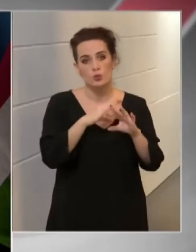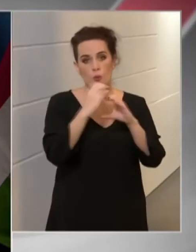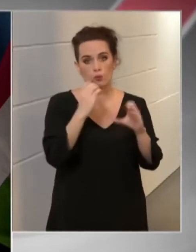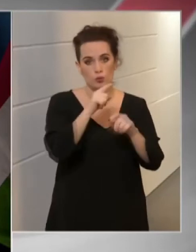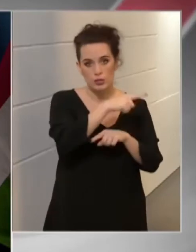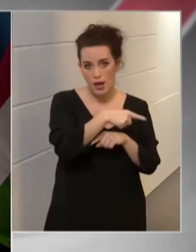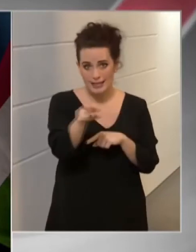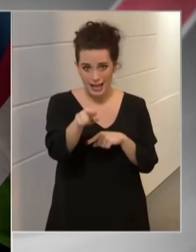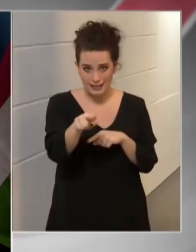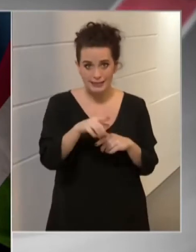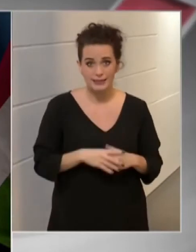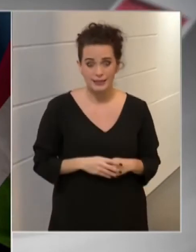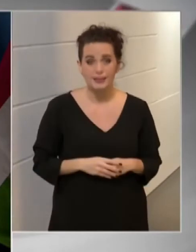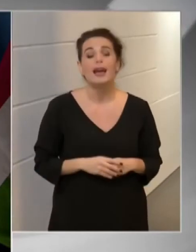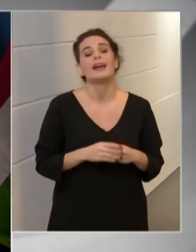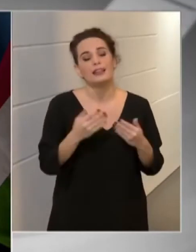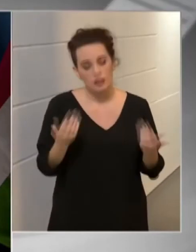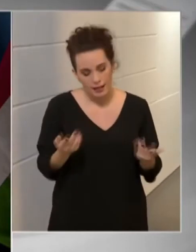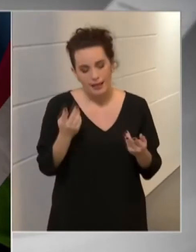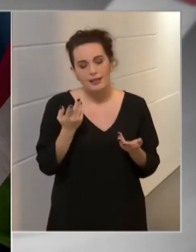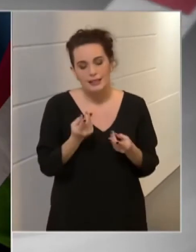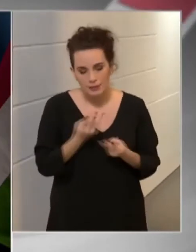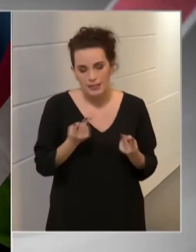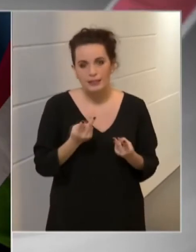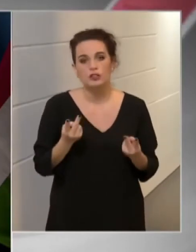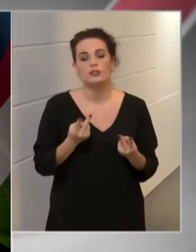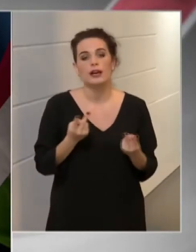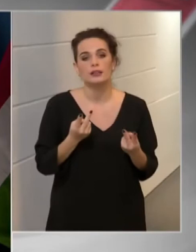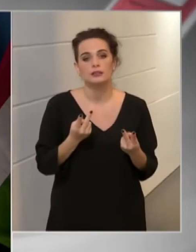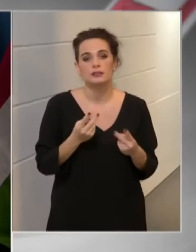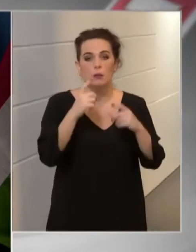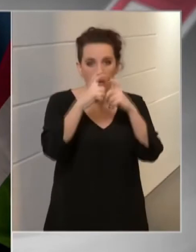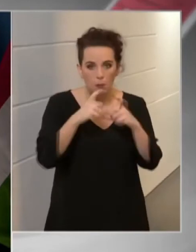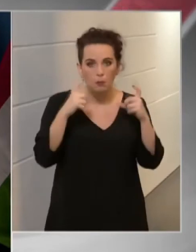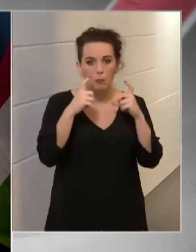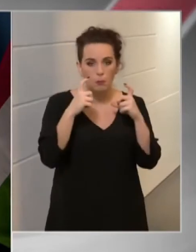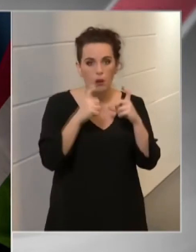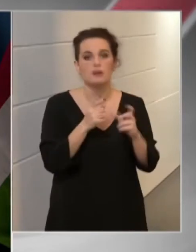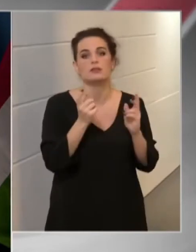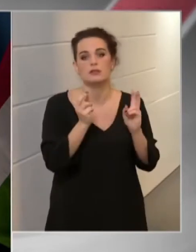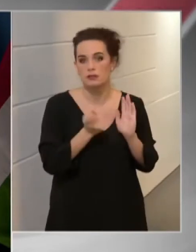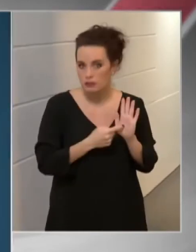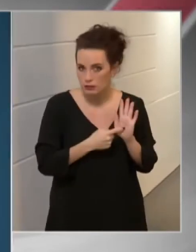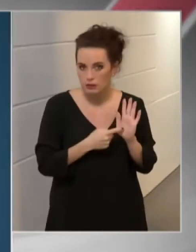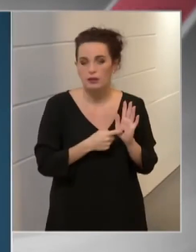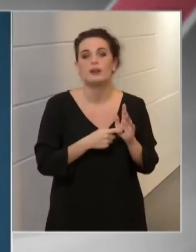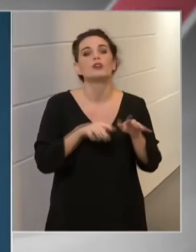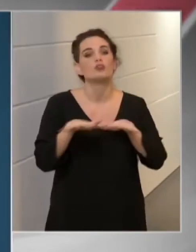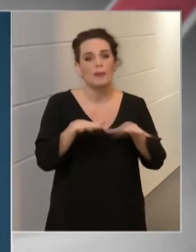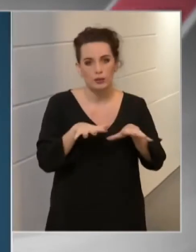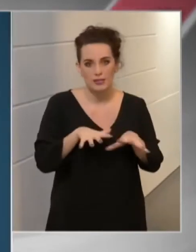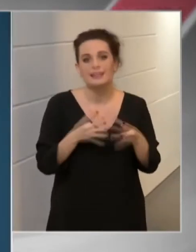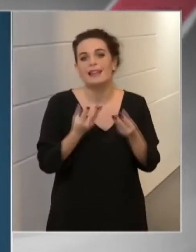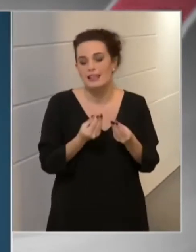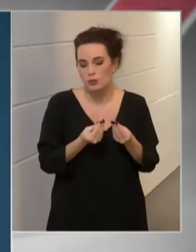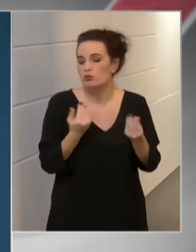irányítja, és ekkor természetesen maszk viselése mellett tömegközlekedési